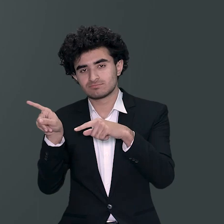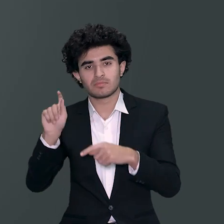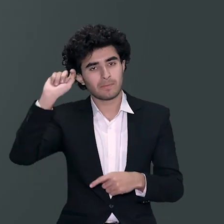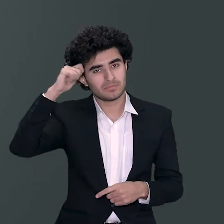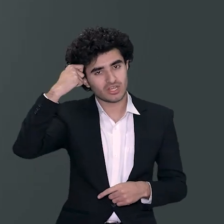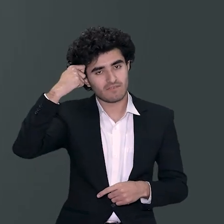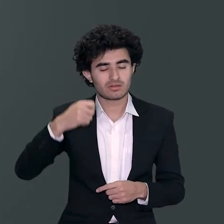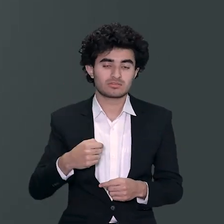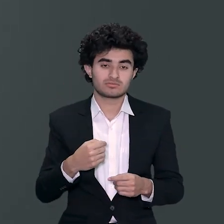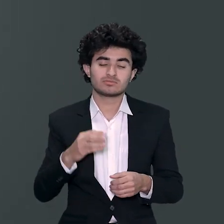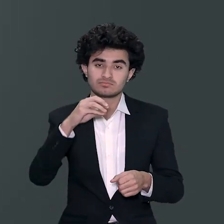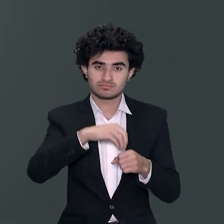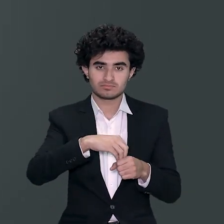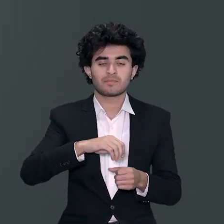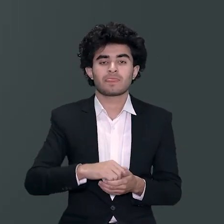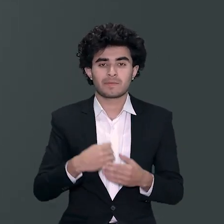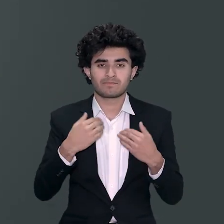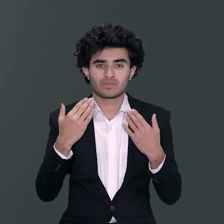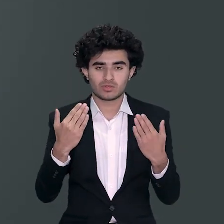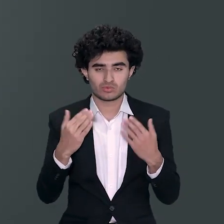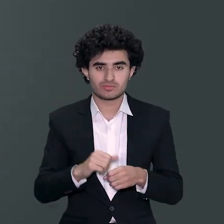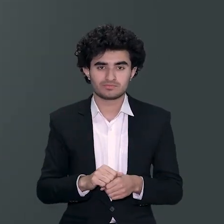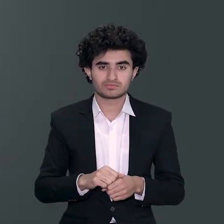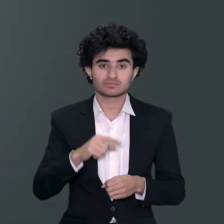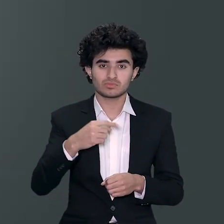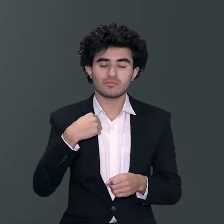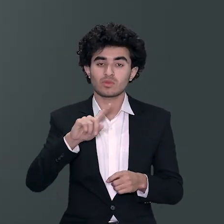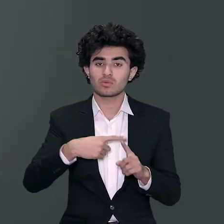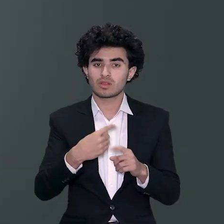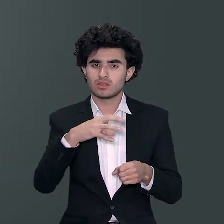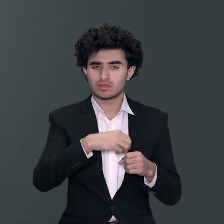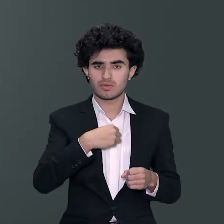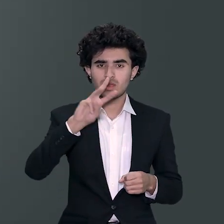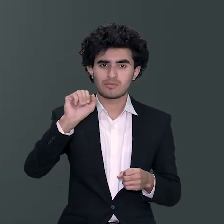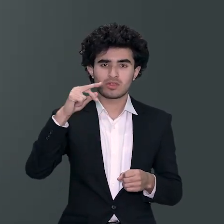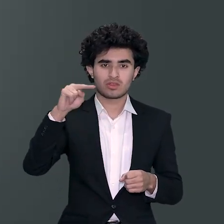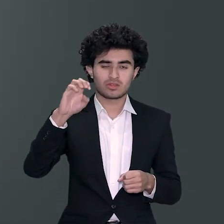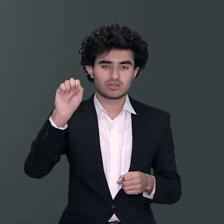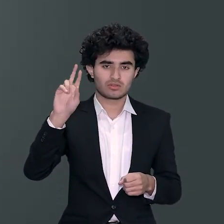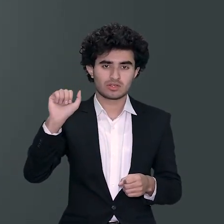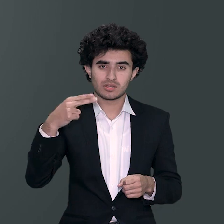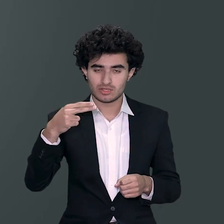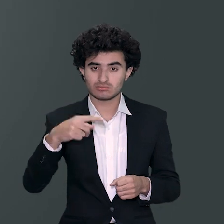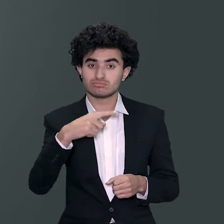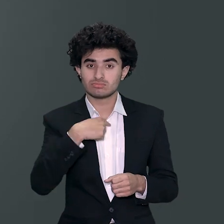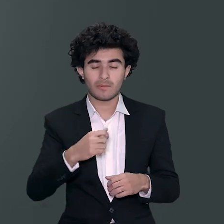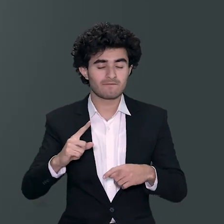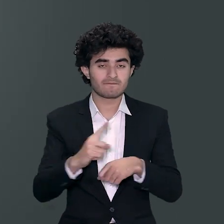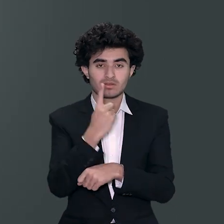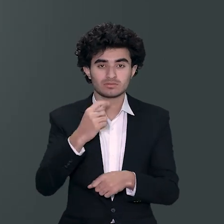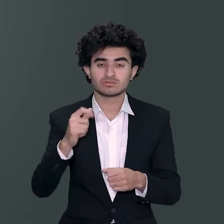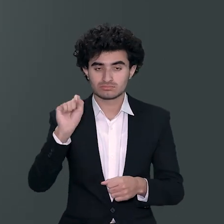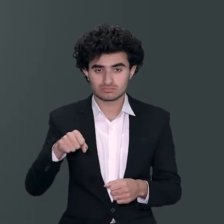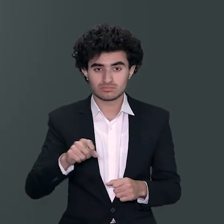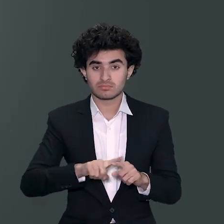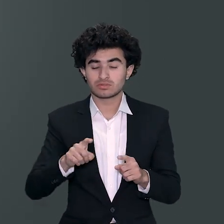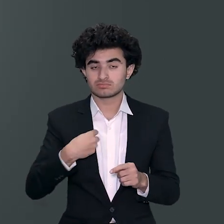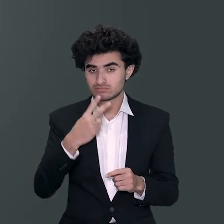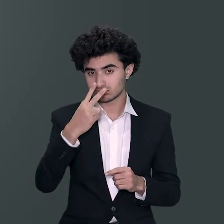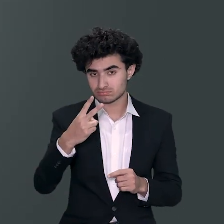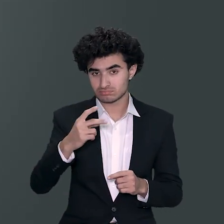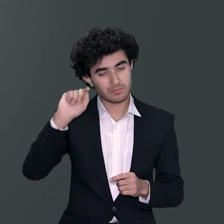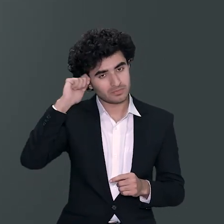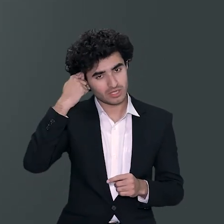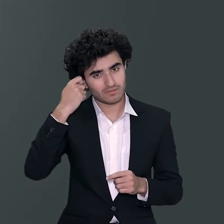اب مانصرہ میں اپٹ آباد بورڈ میں میں اپنی جگہ پہ ایک ٹاپر ہوں لیکن جب میں اسلامیہ کالج پشاور میں پہنچا تو وہاں پہ بورڈ کا